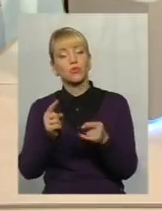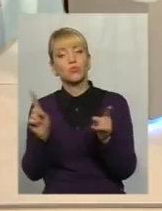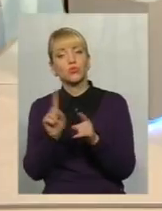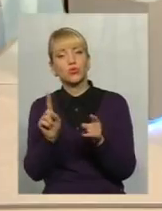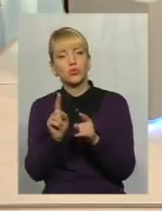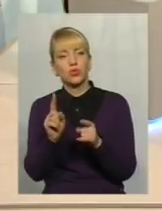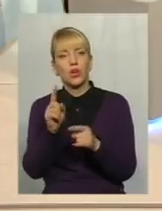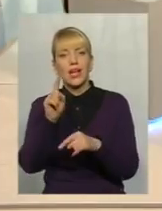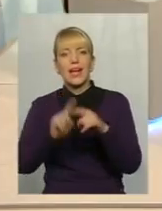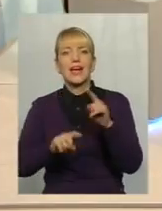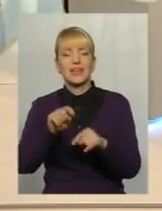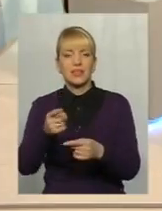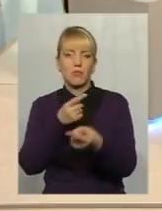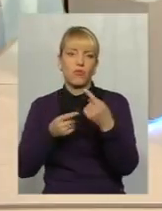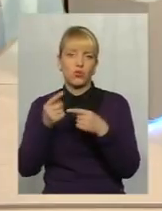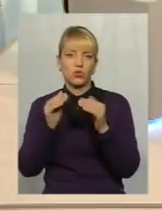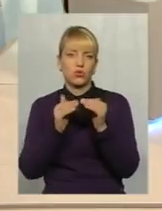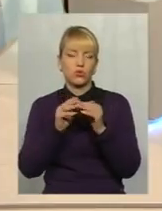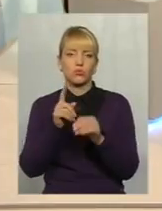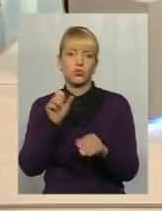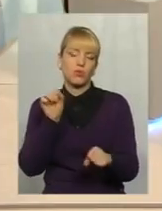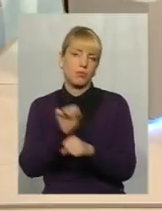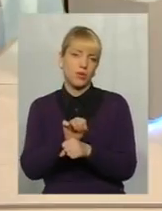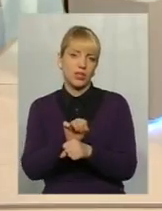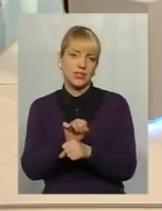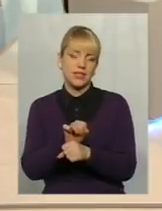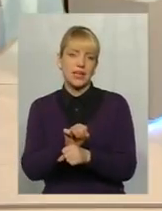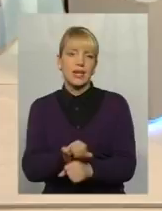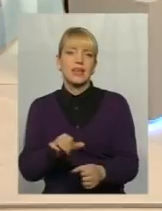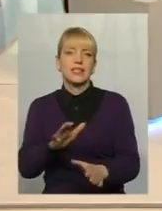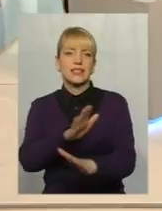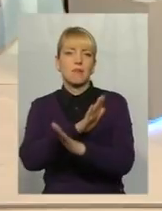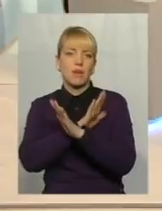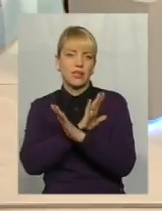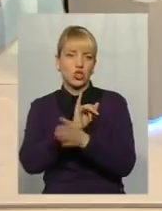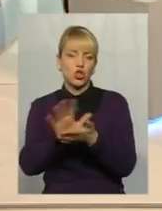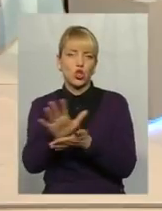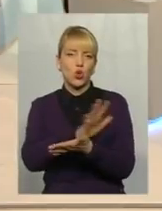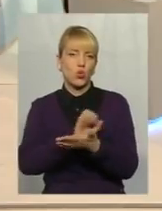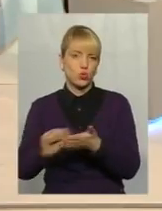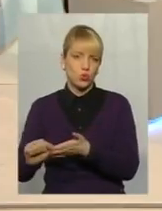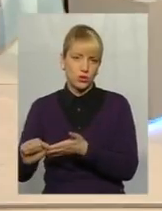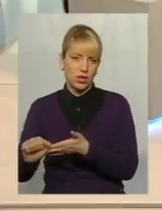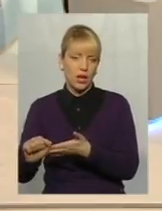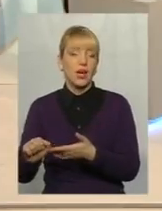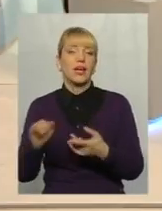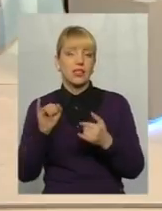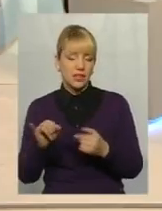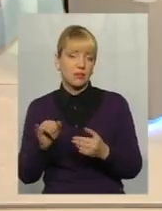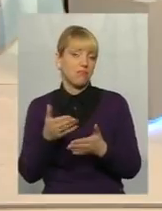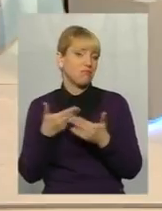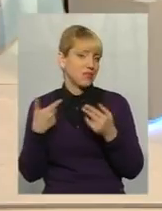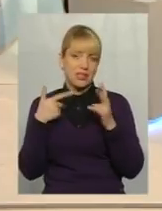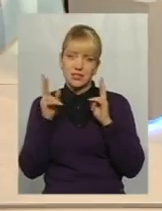що рідні прийдуть, тому що припинилася смерть, припинилася розруха. Оце буде найбільша радість. І ми не знаємо.